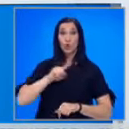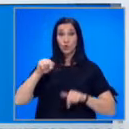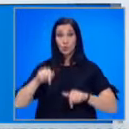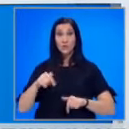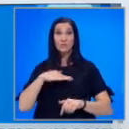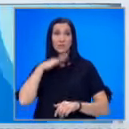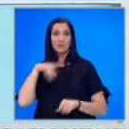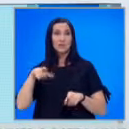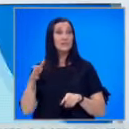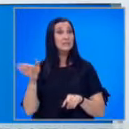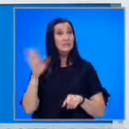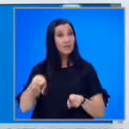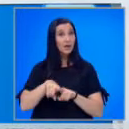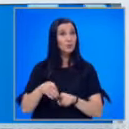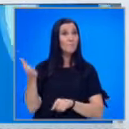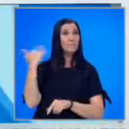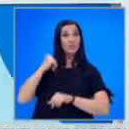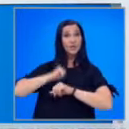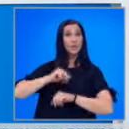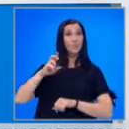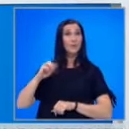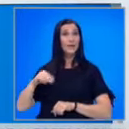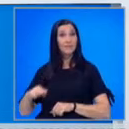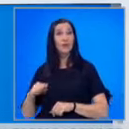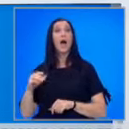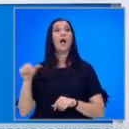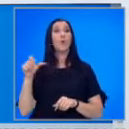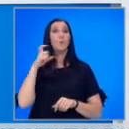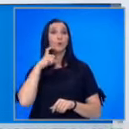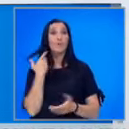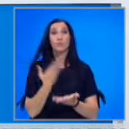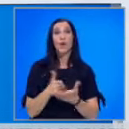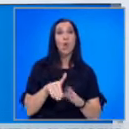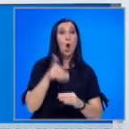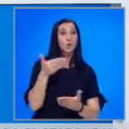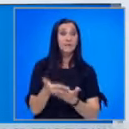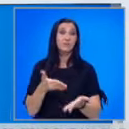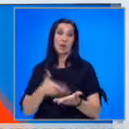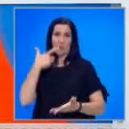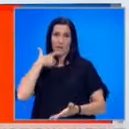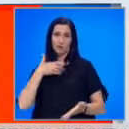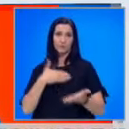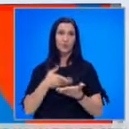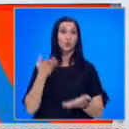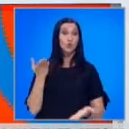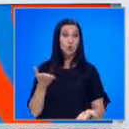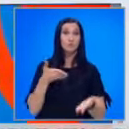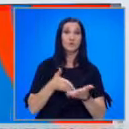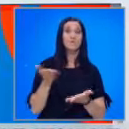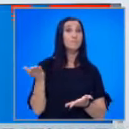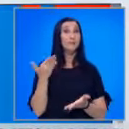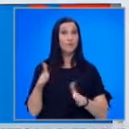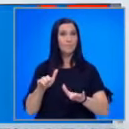бившият директор на БНР, Антон Валтаков, подада оставка заради дълбоко лични причини. Този мотив беше прият, но